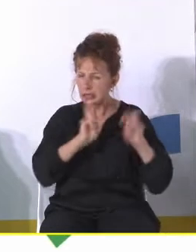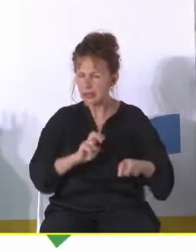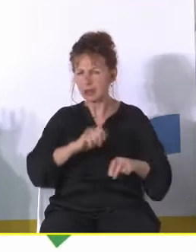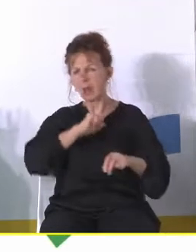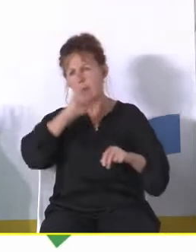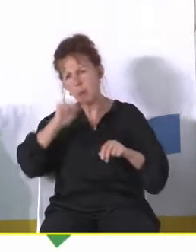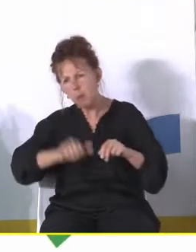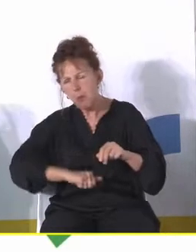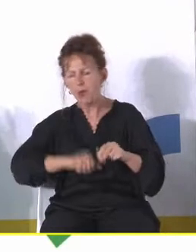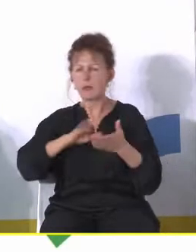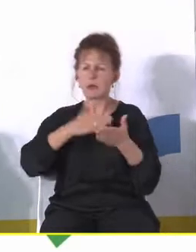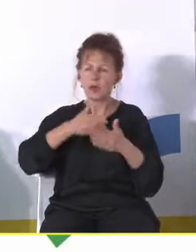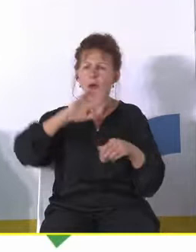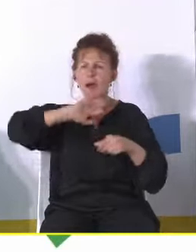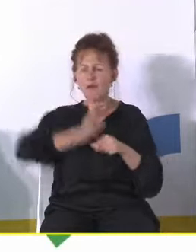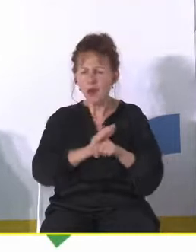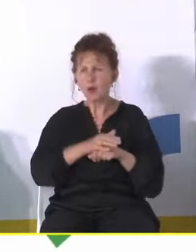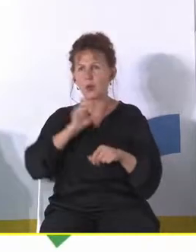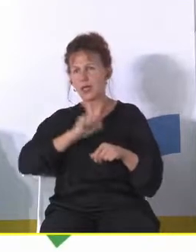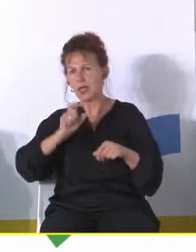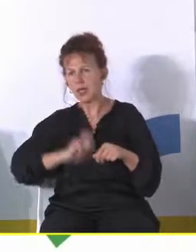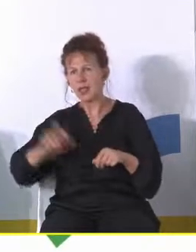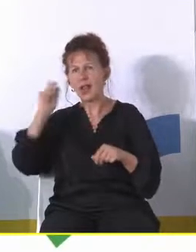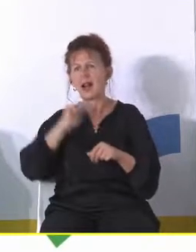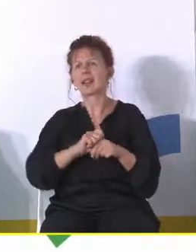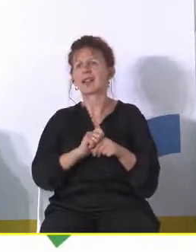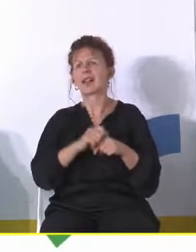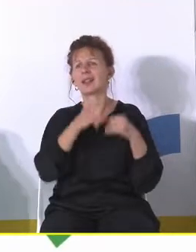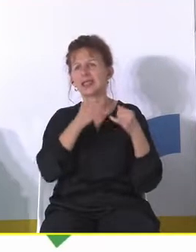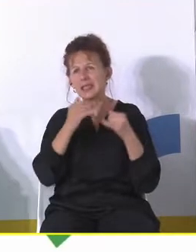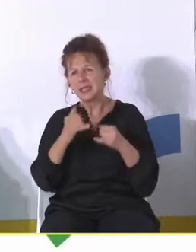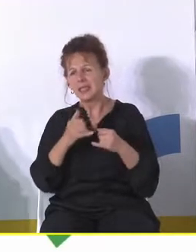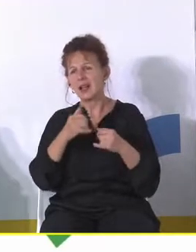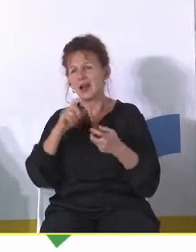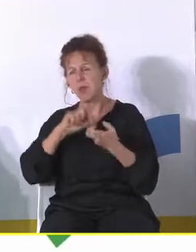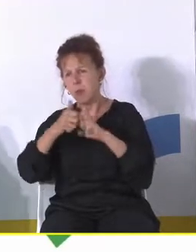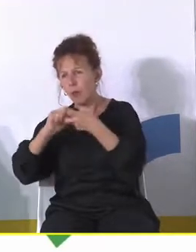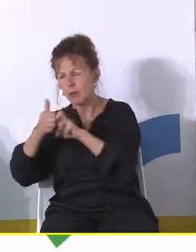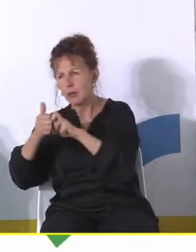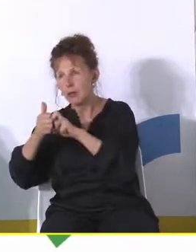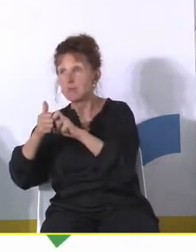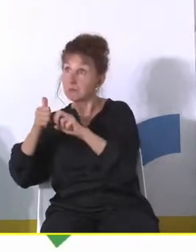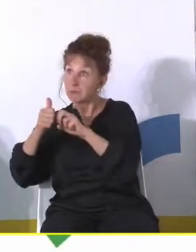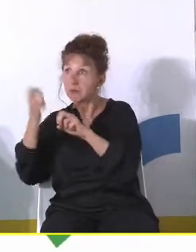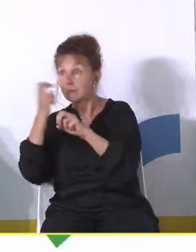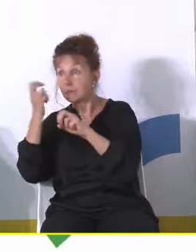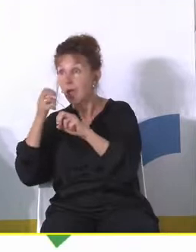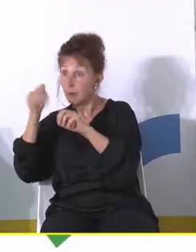burmistrz zgwałcił sekretarkę czy coś takiego wszystko jedno co tam się przyda szło po drodze ale oni mówią słuchajcie